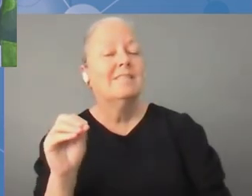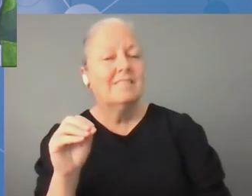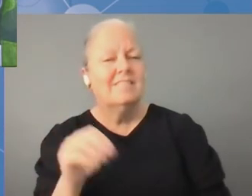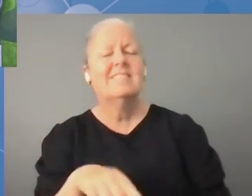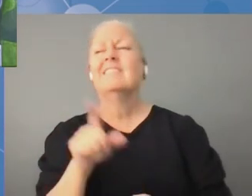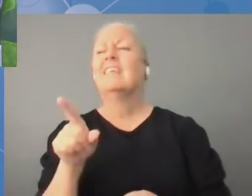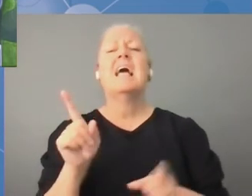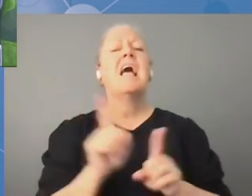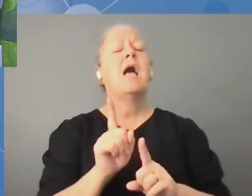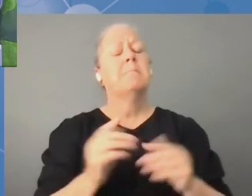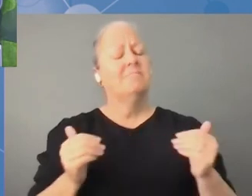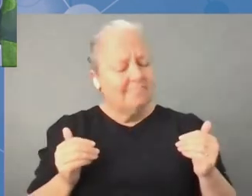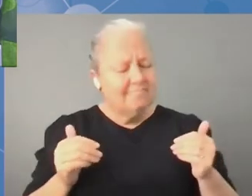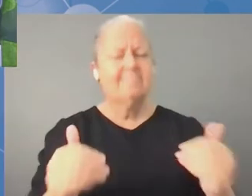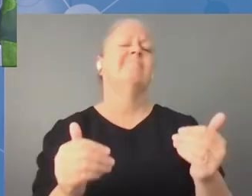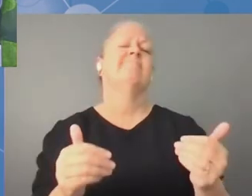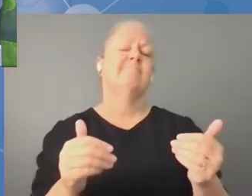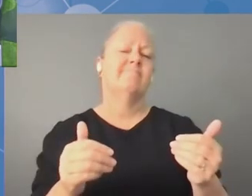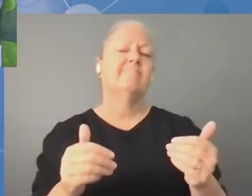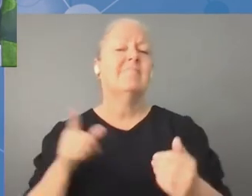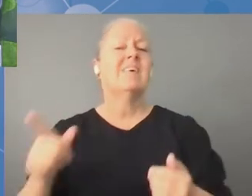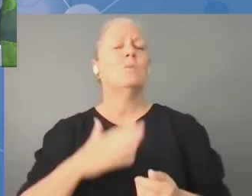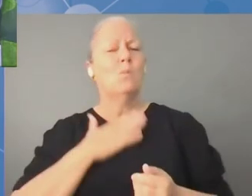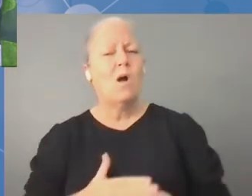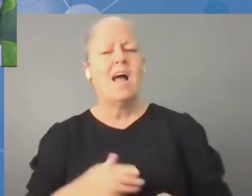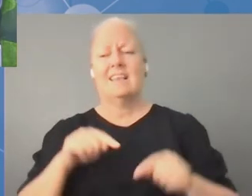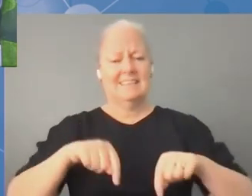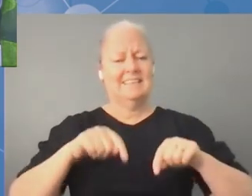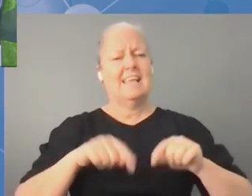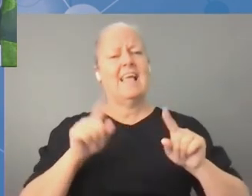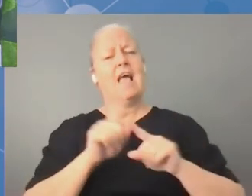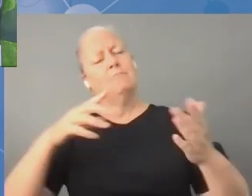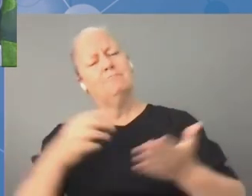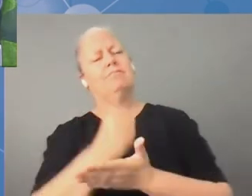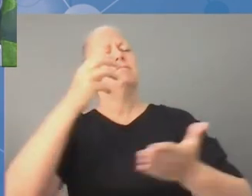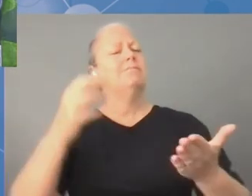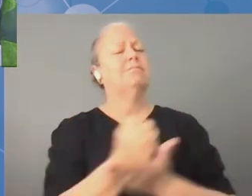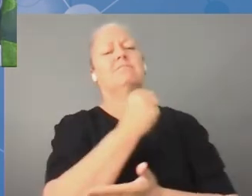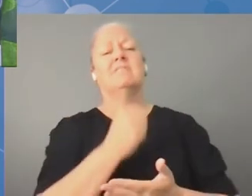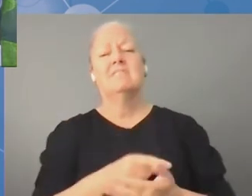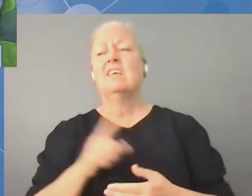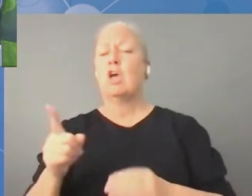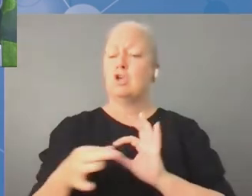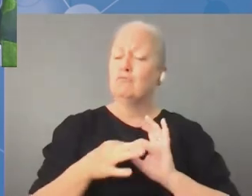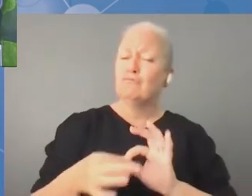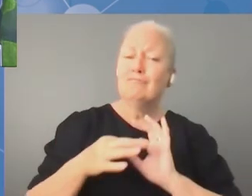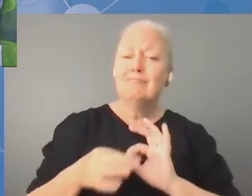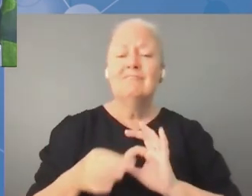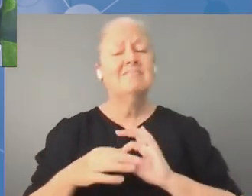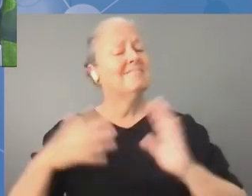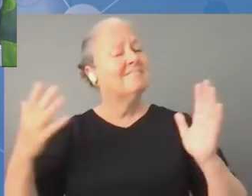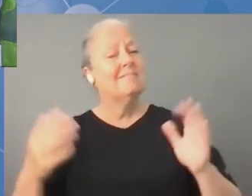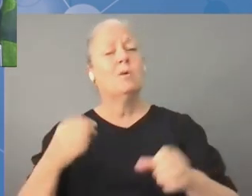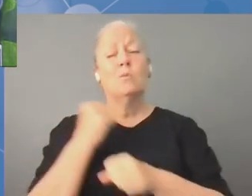to, że byli tak otwarci, jeżeli chodzi o to, w jaki sposób podeszli do organizacji tego szczytu. Dziękuję